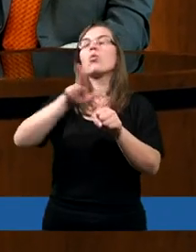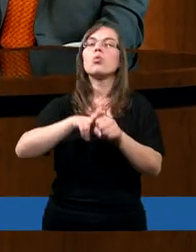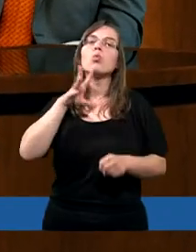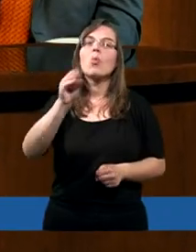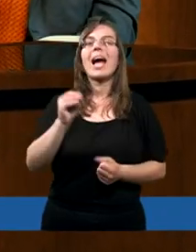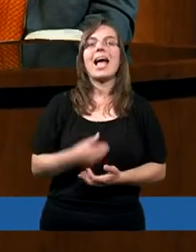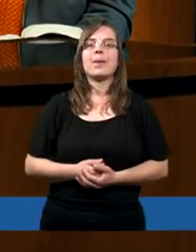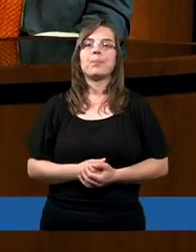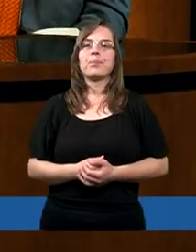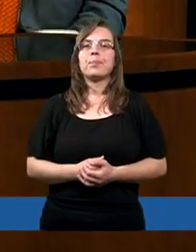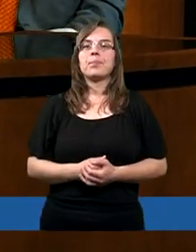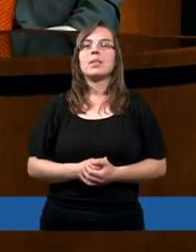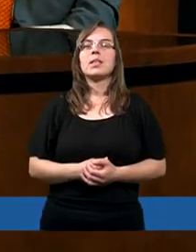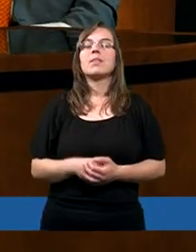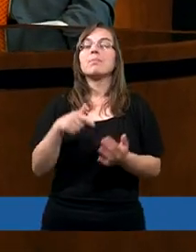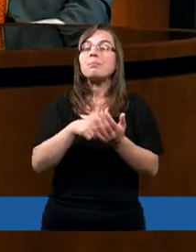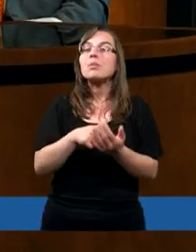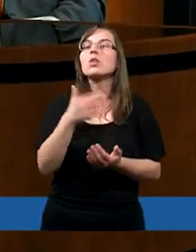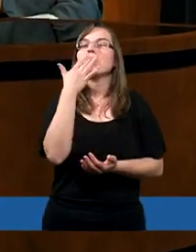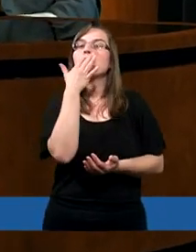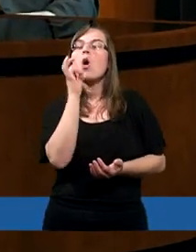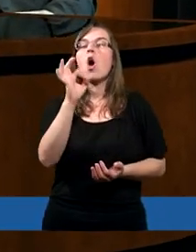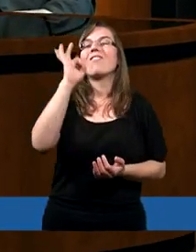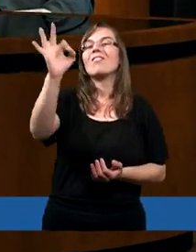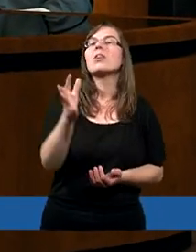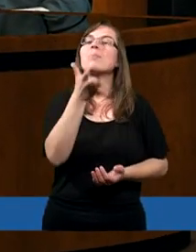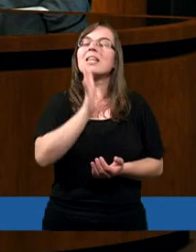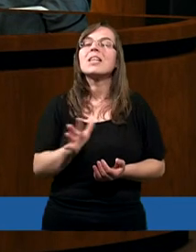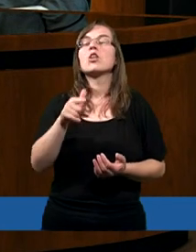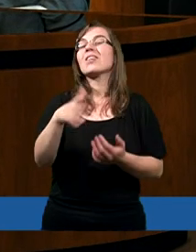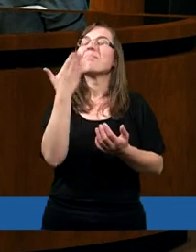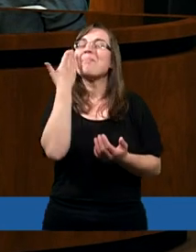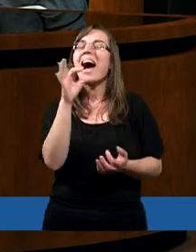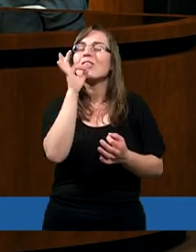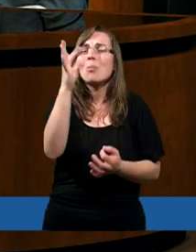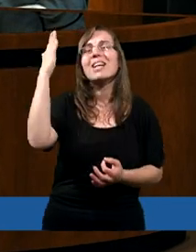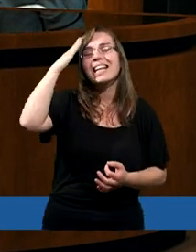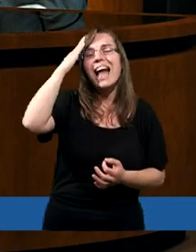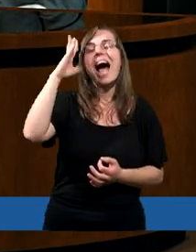Piotr i jego współczeci na pewno znali bardzo dobrze.